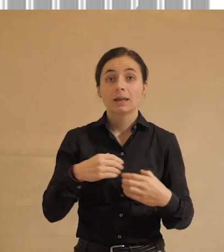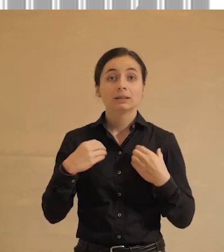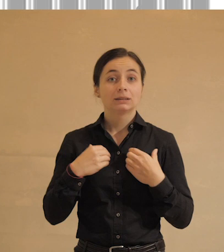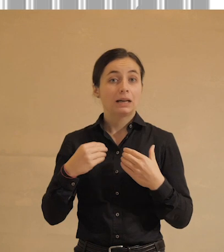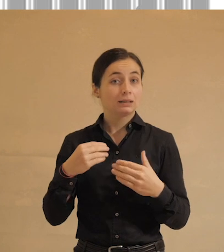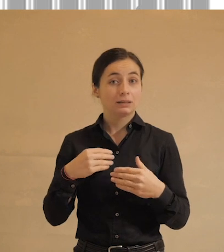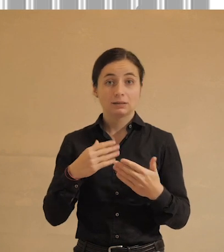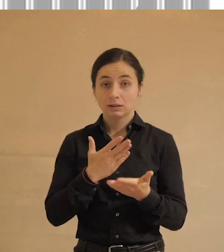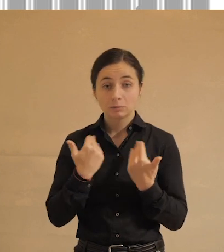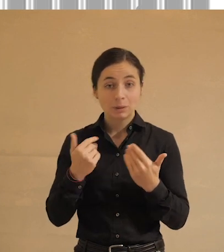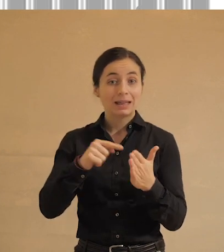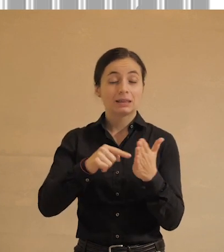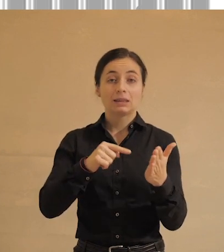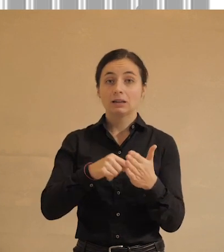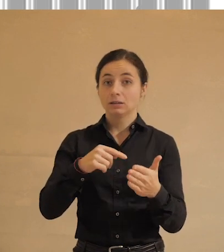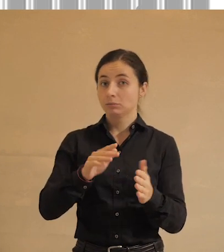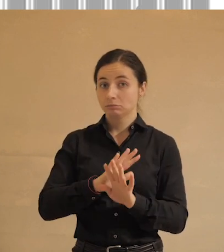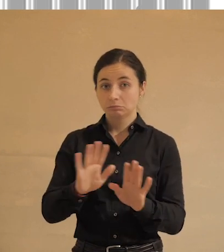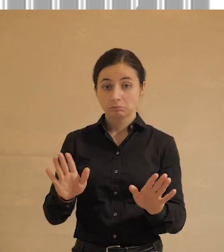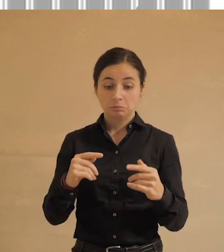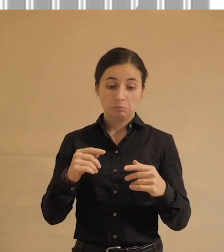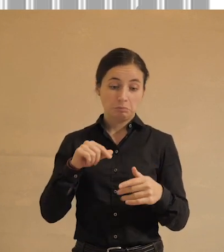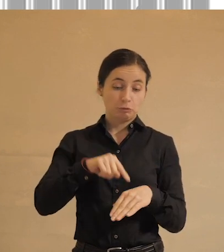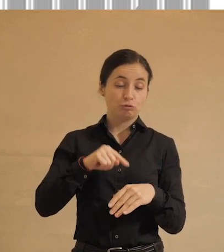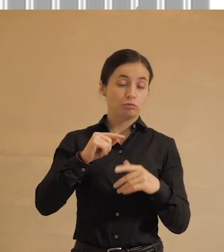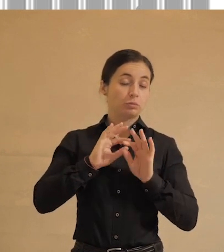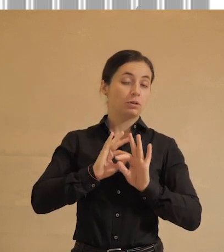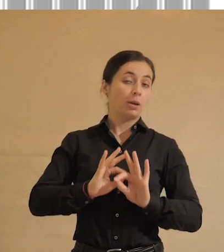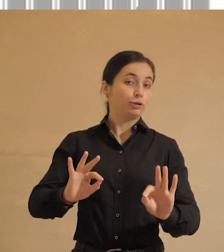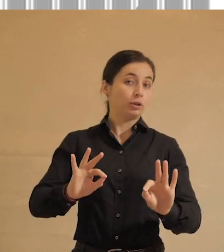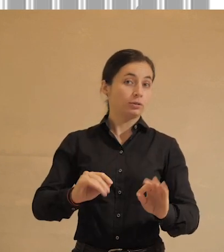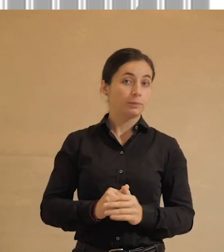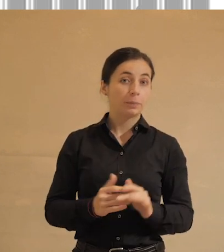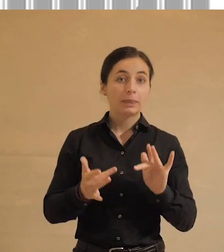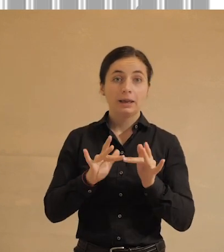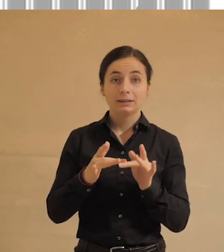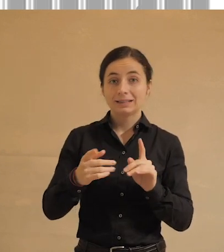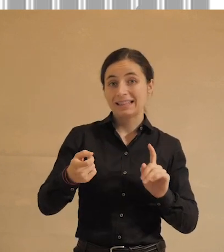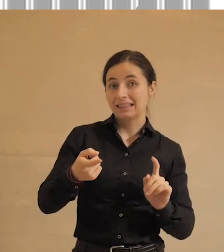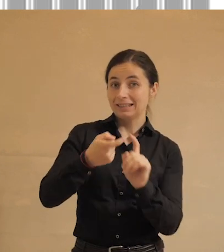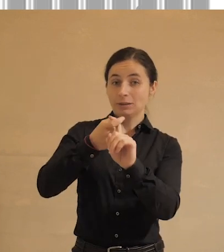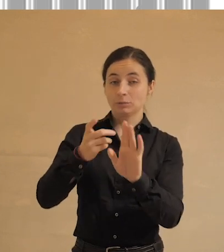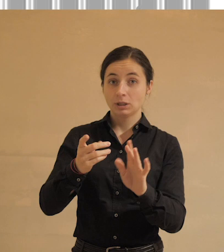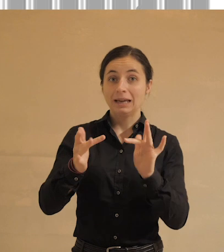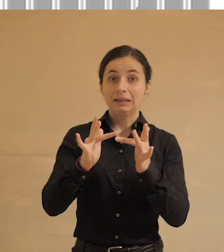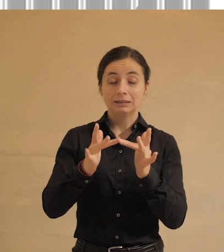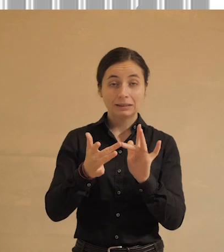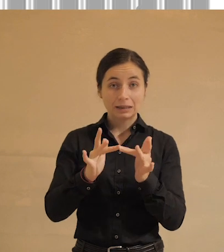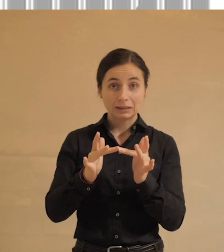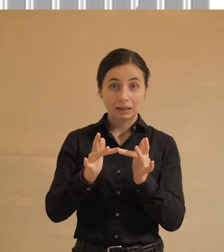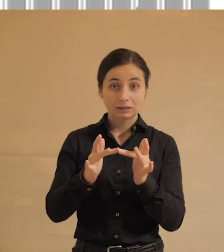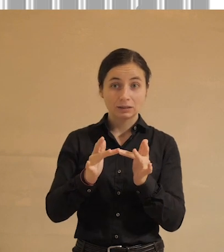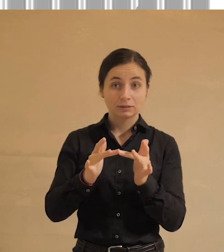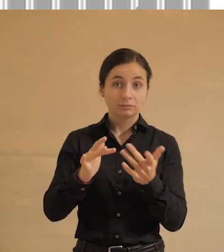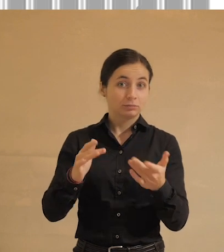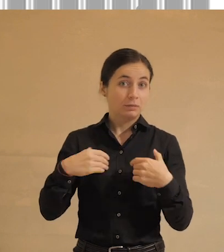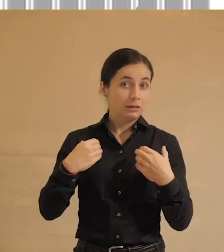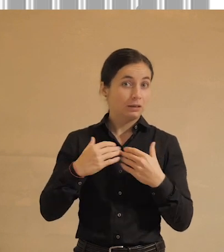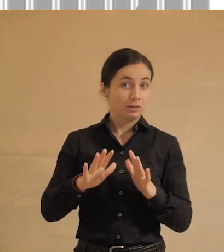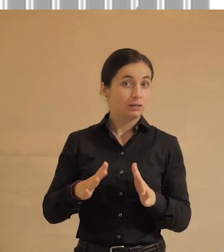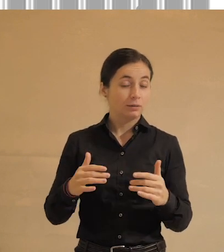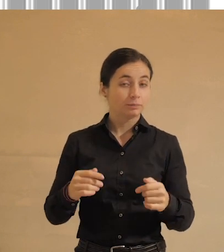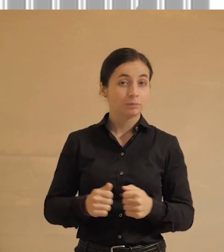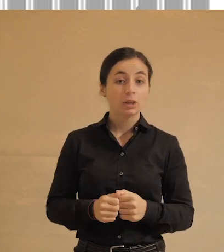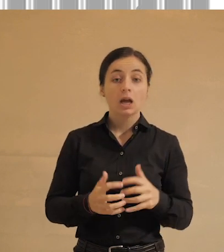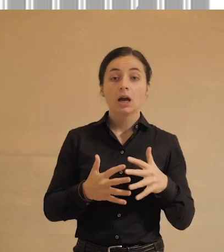испытываем, данными не делимся. Чувствуем себя замечательно. Значит, к интернету не подключаемся, от интернета, соответственно, и не страдаем.